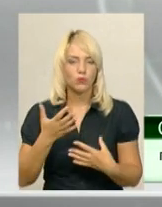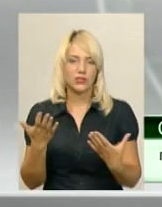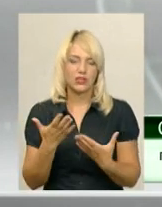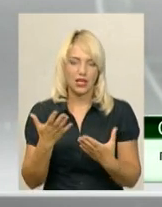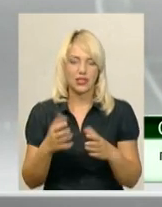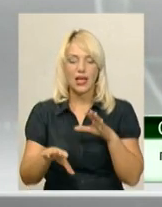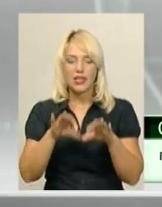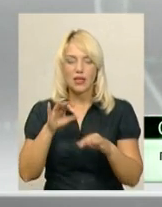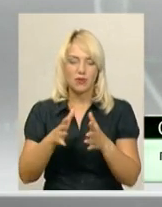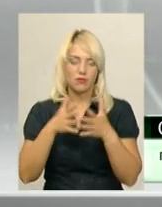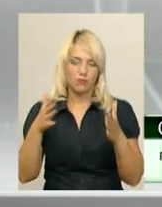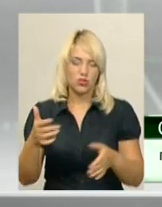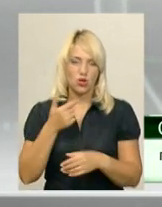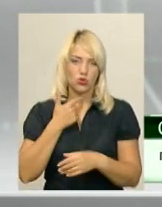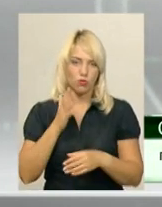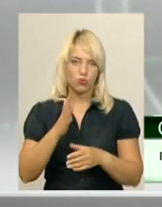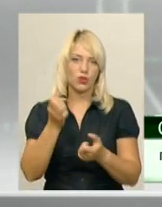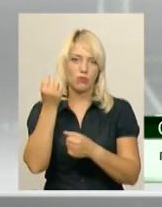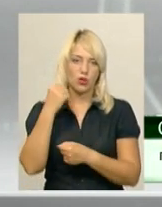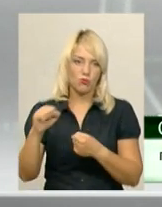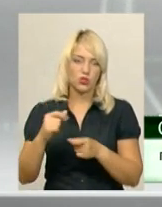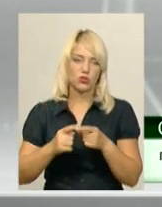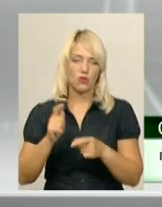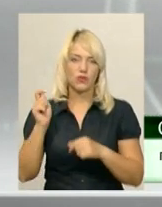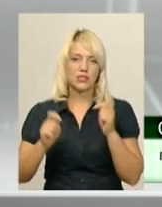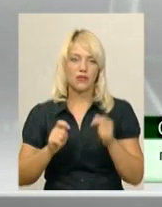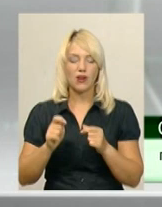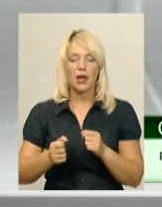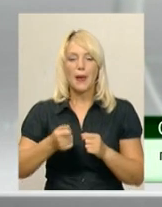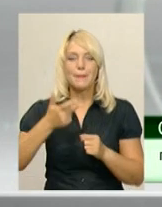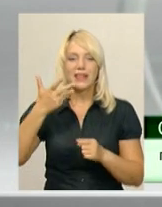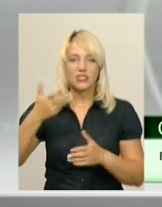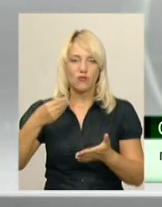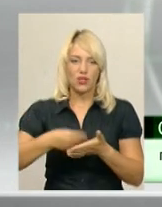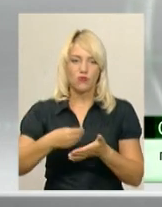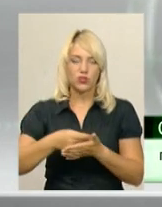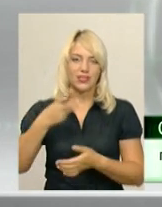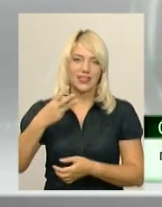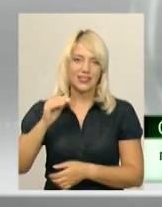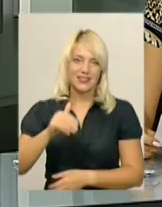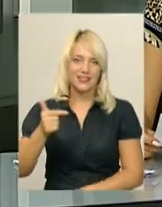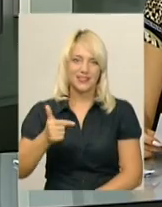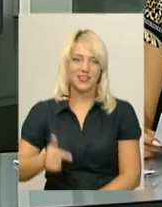набере найбільше кількість голосів, стане переможцем цього фестивалю. Кризовий фонд – 3 тисячі гривень.